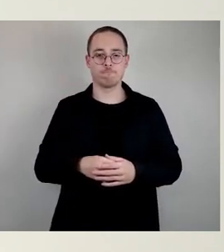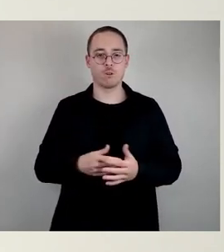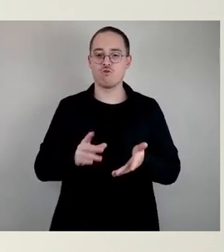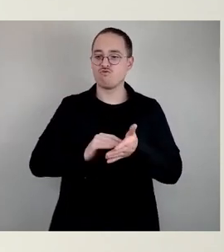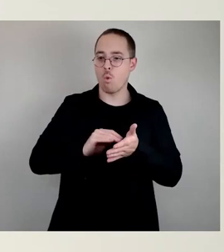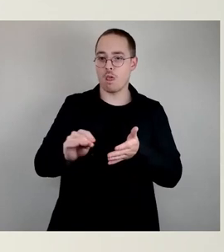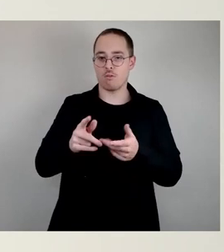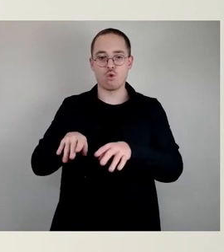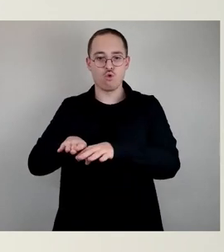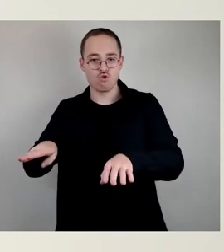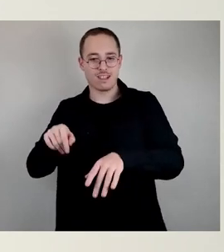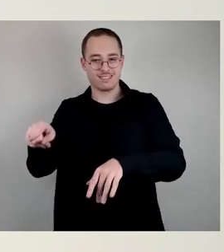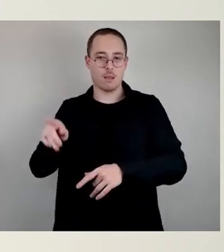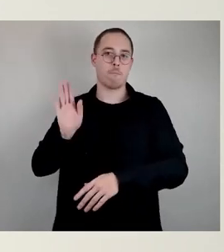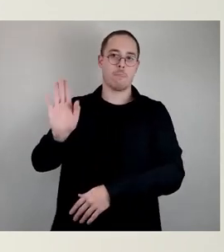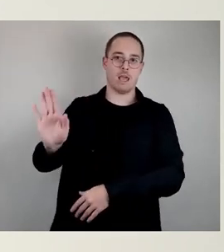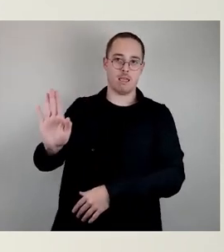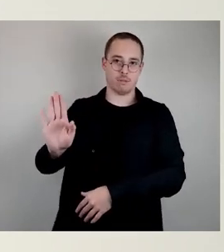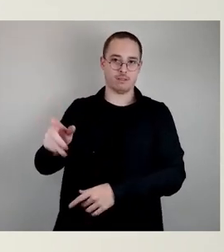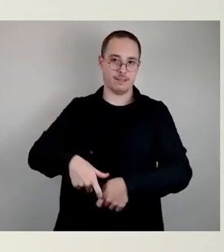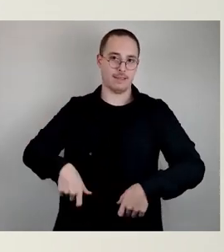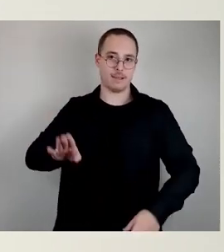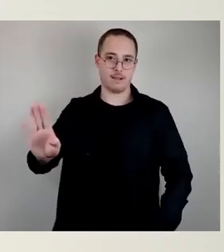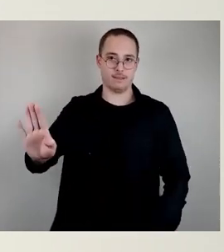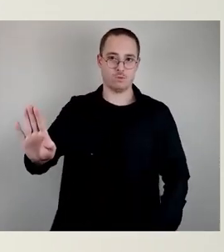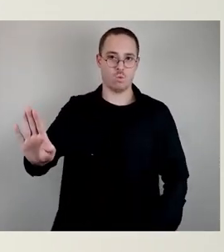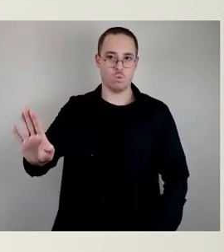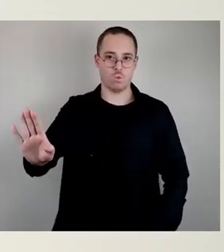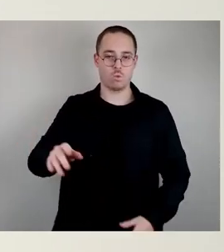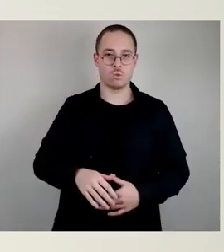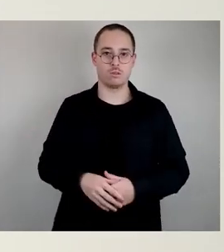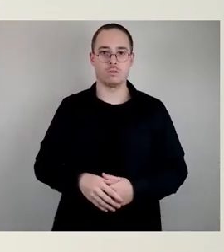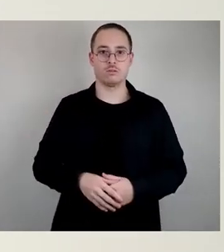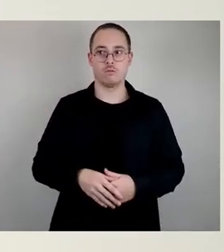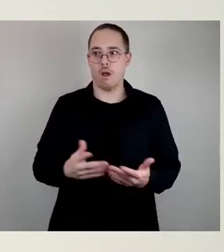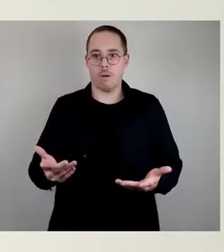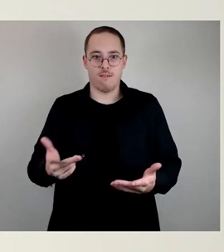Eigenbetrieb Kita. Und da hat, ich sage mal jetzt fiskalisch gesehen, niemand was davon.